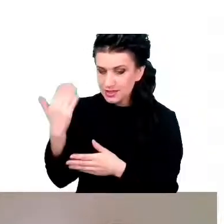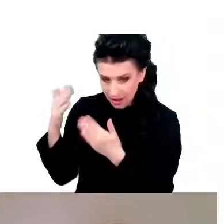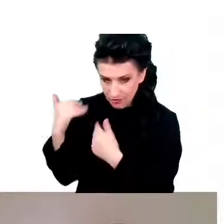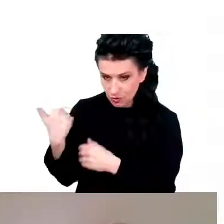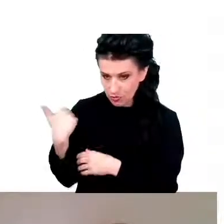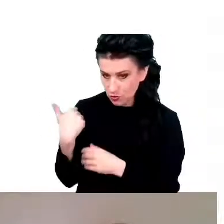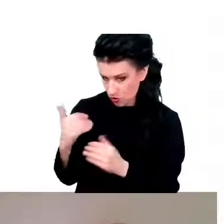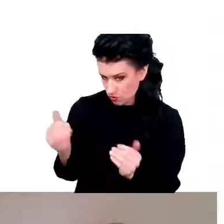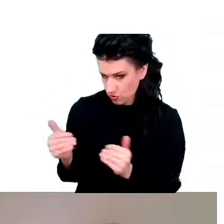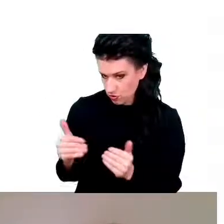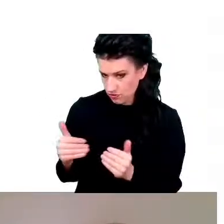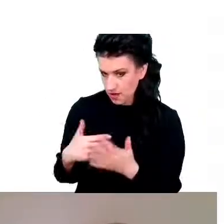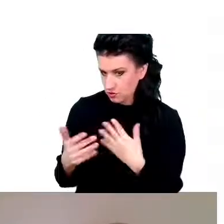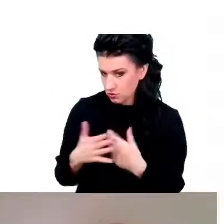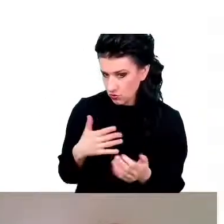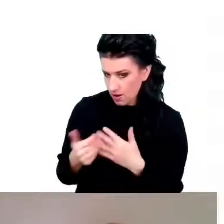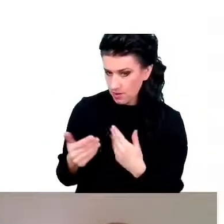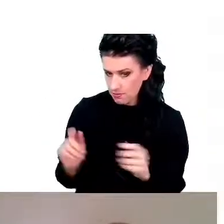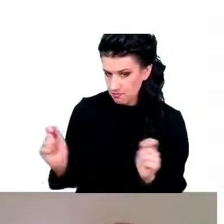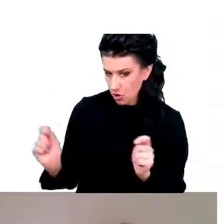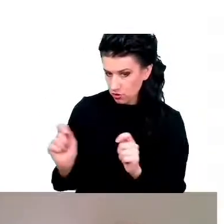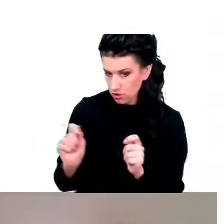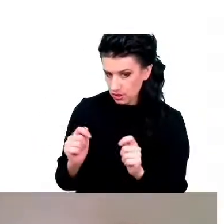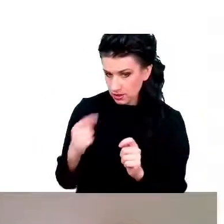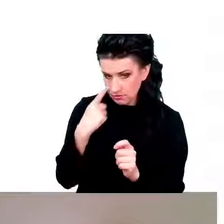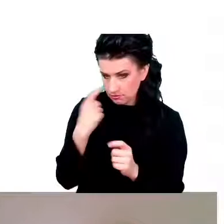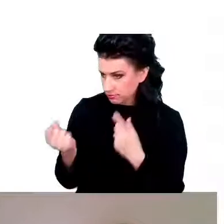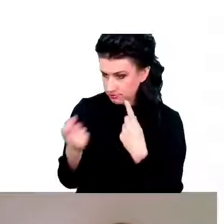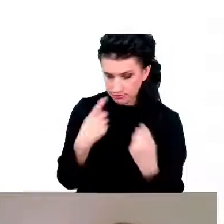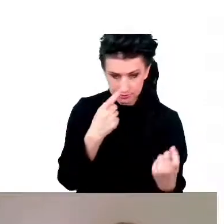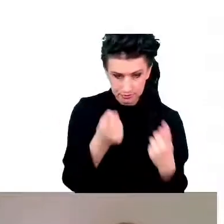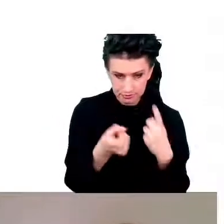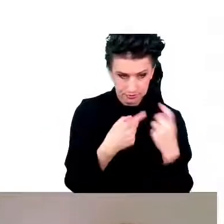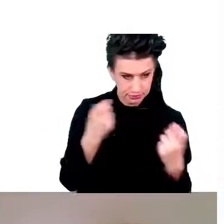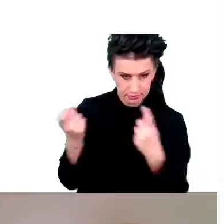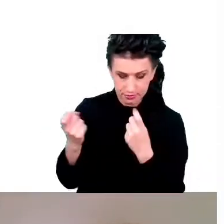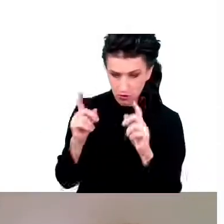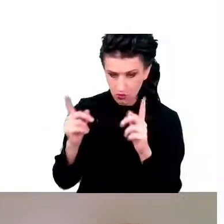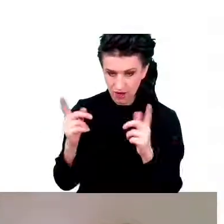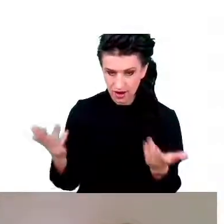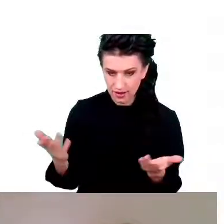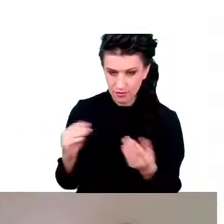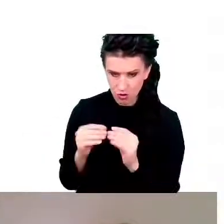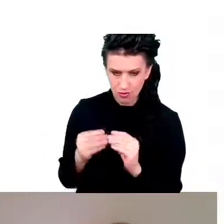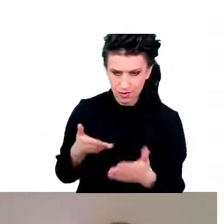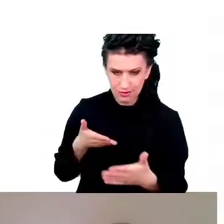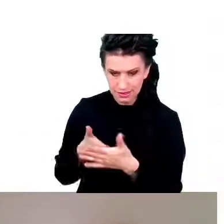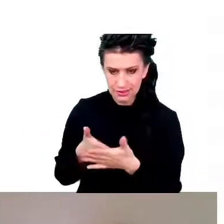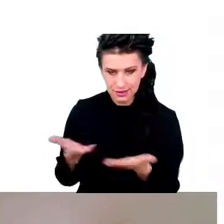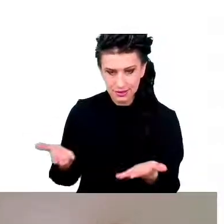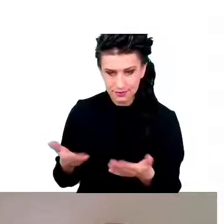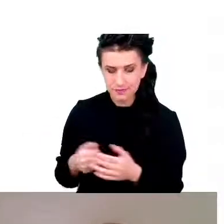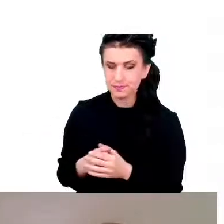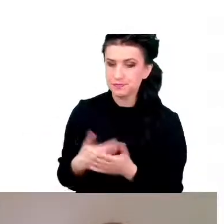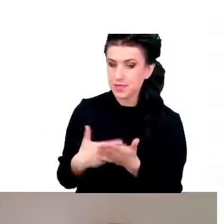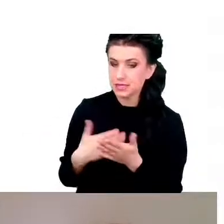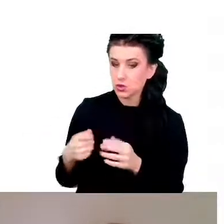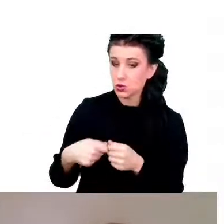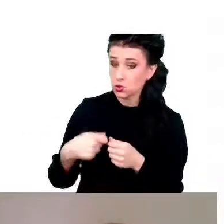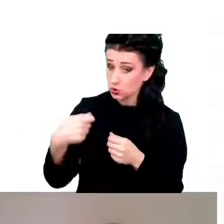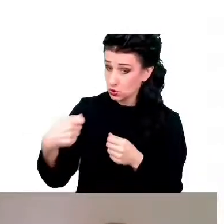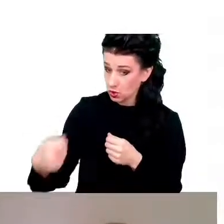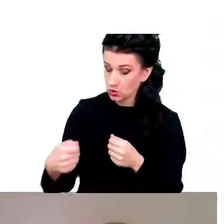bodźce rozpraszają naszą uwagę. Na dłuższą metę to ciągłe, silniejsze